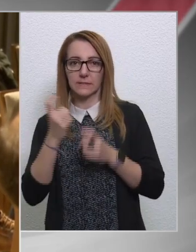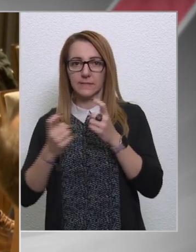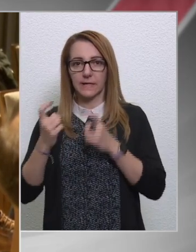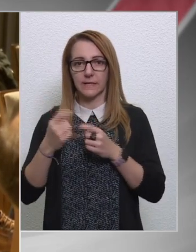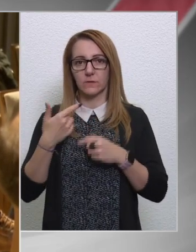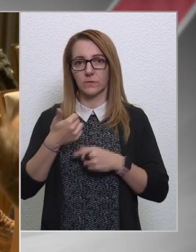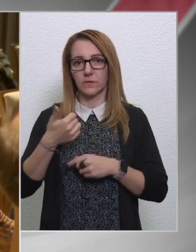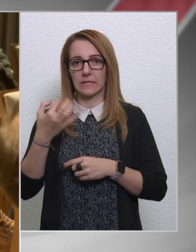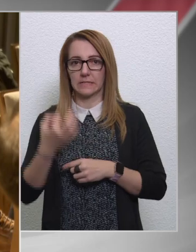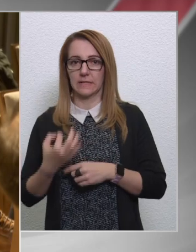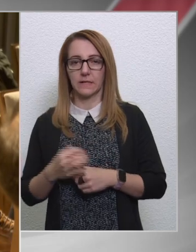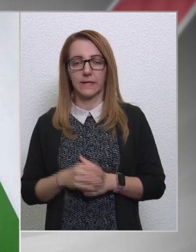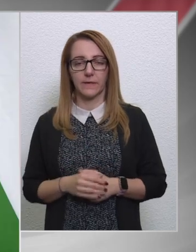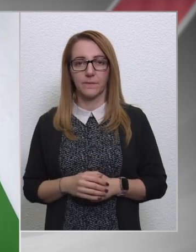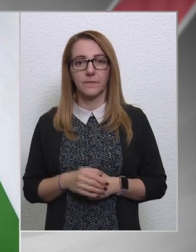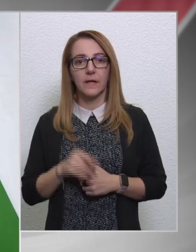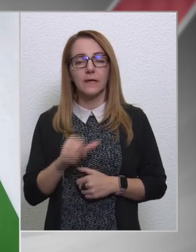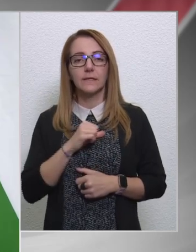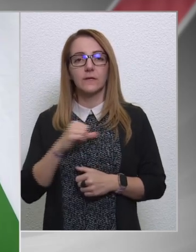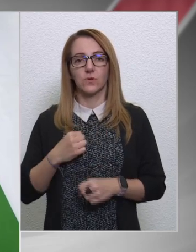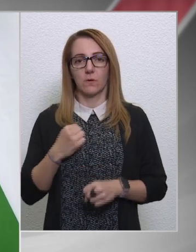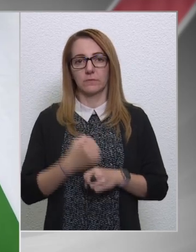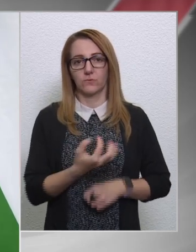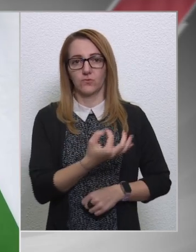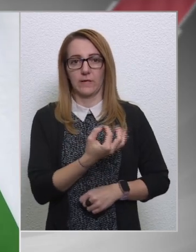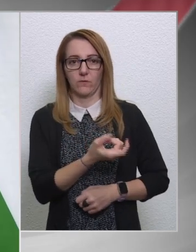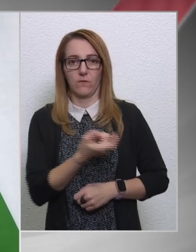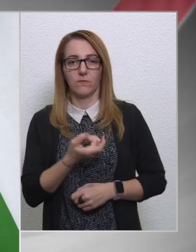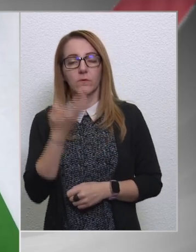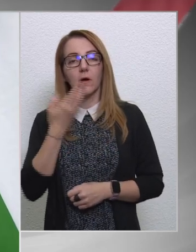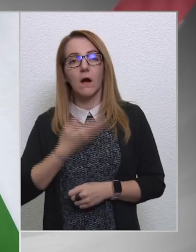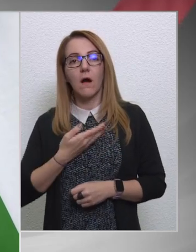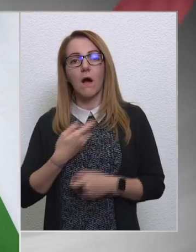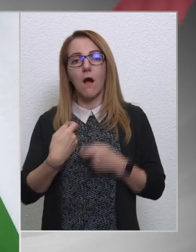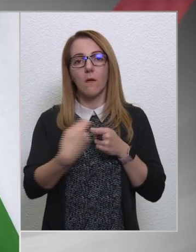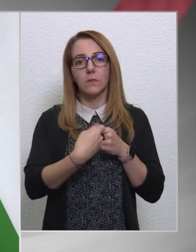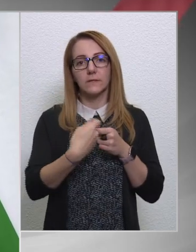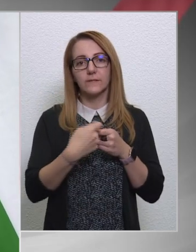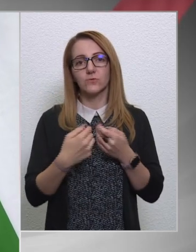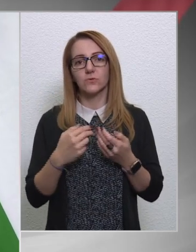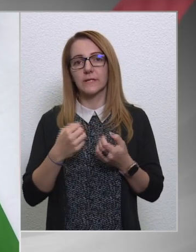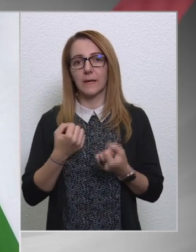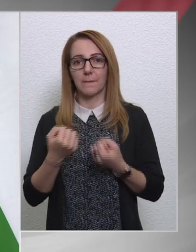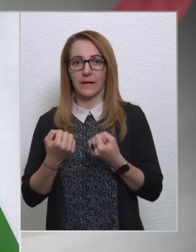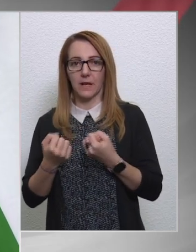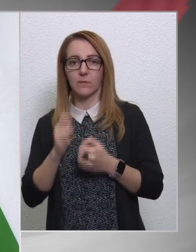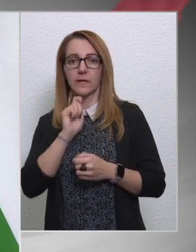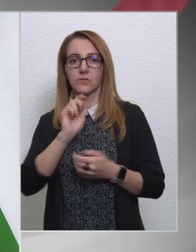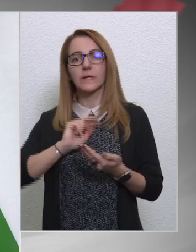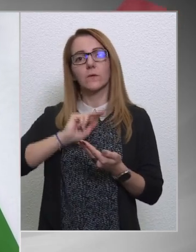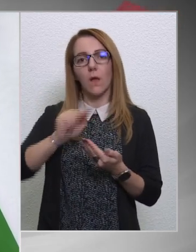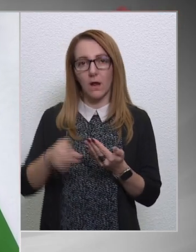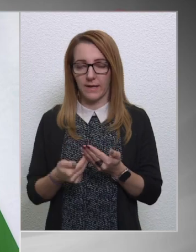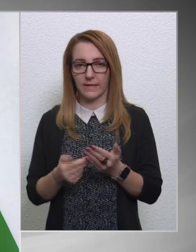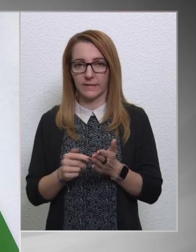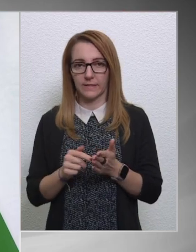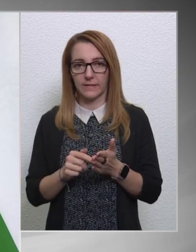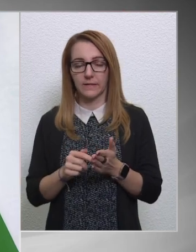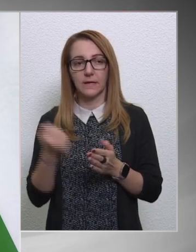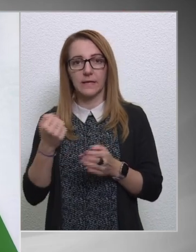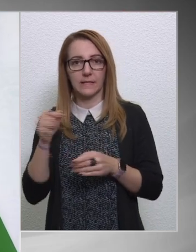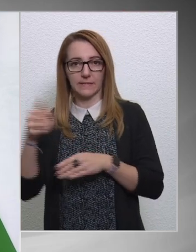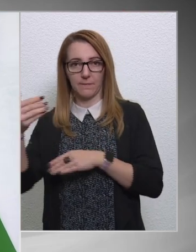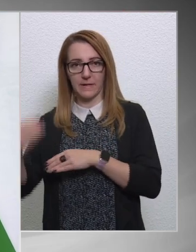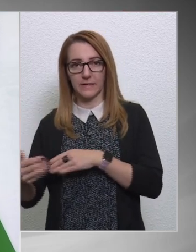a huszonegyszázalékos? Ez csak a bizottságtól függ. Tehát, hogyha a partnerségi megállapodást sikerül aláírni...